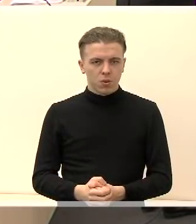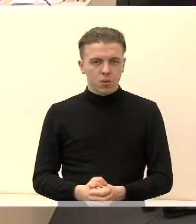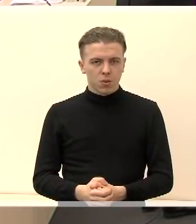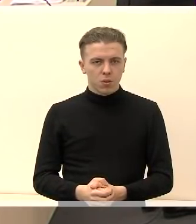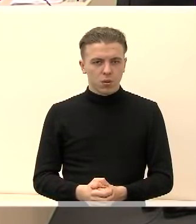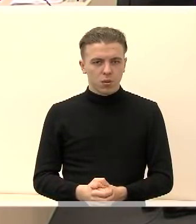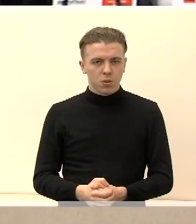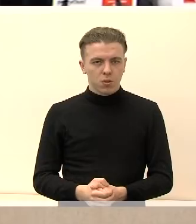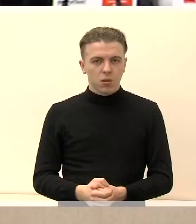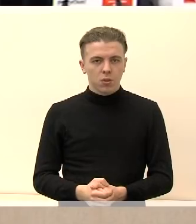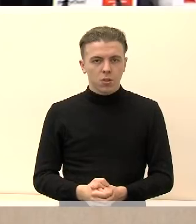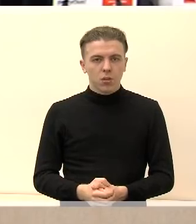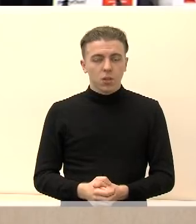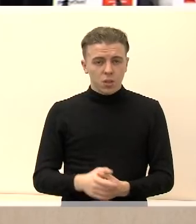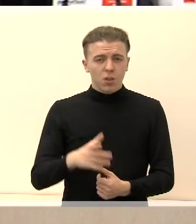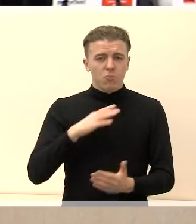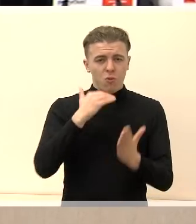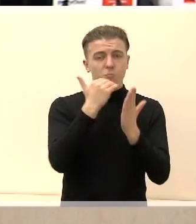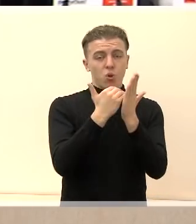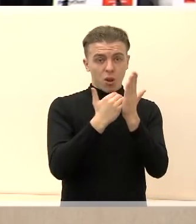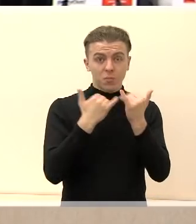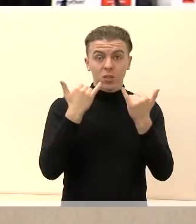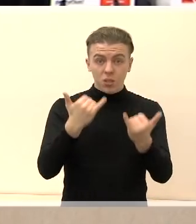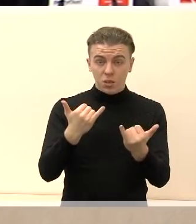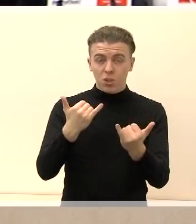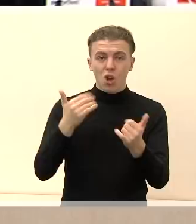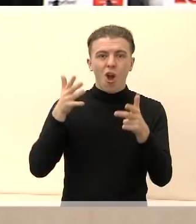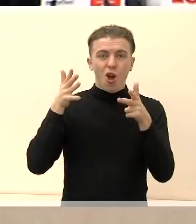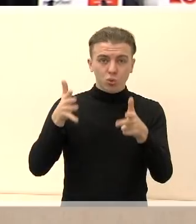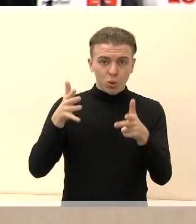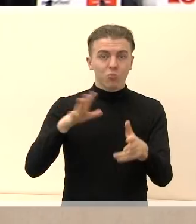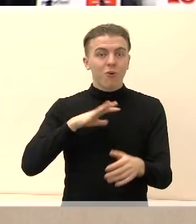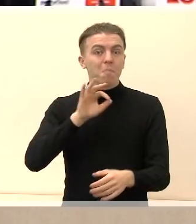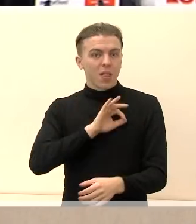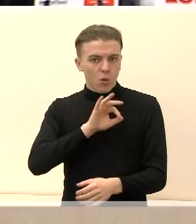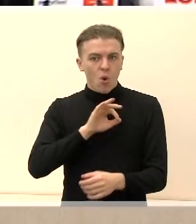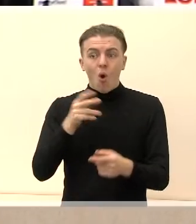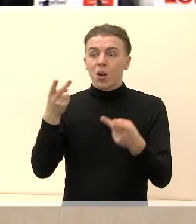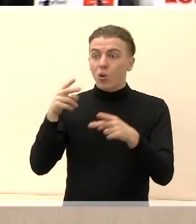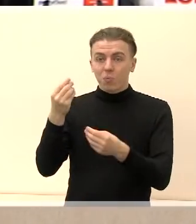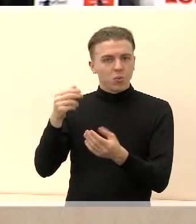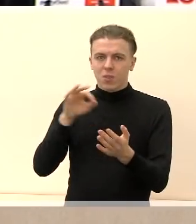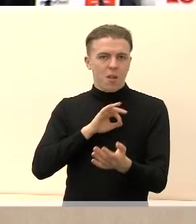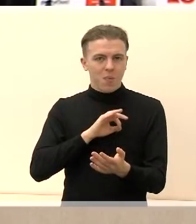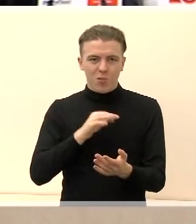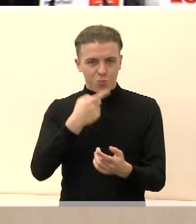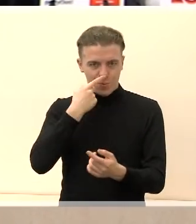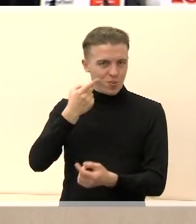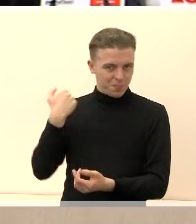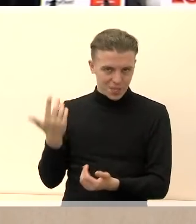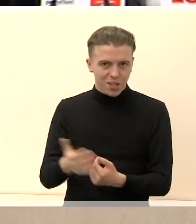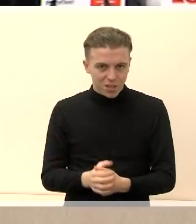Smolkaus verslų programai buvo skirta 12 tūkstančių. Aštuonių tūkstančiai buvo pasinaudota kiti pinigai likau nepanaudoti praeitais metais.